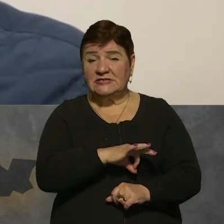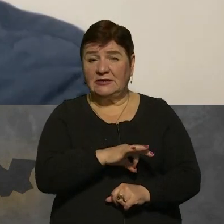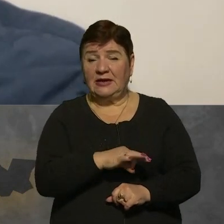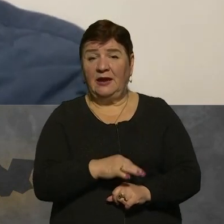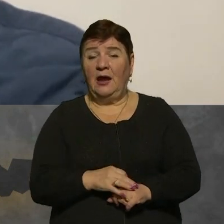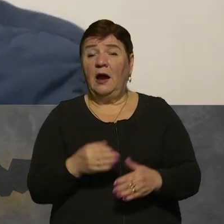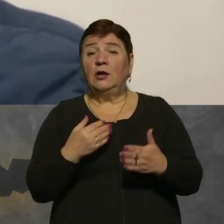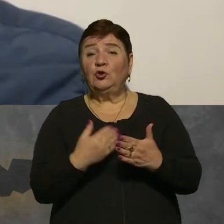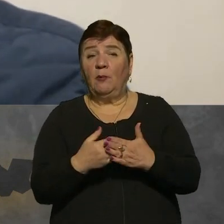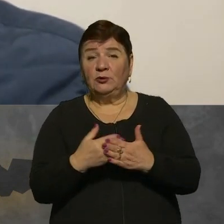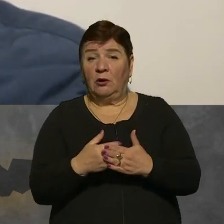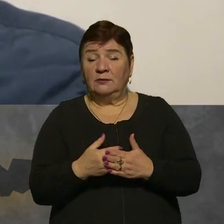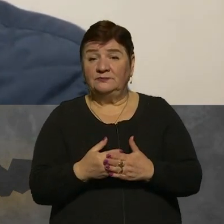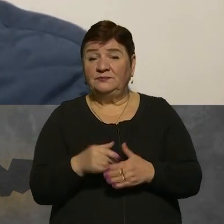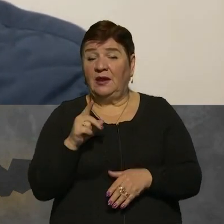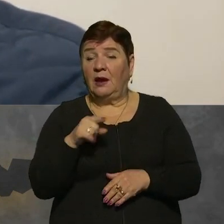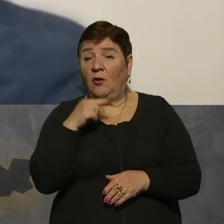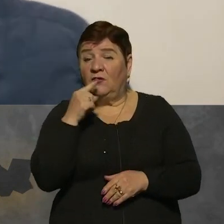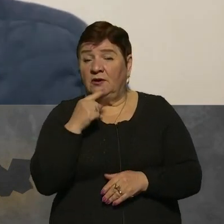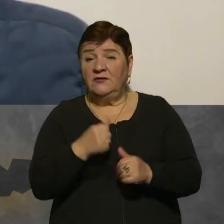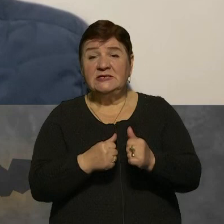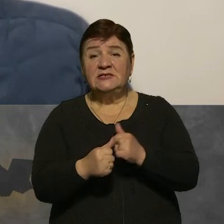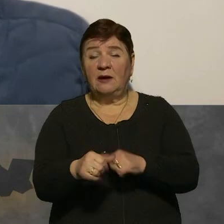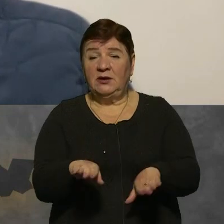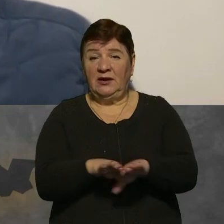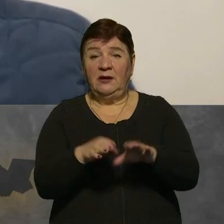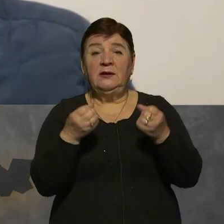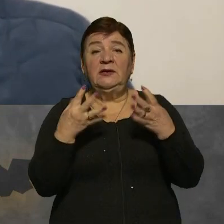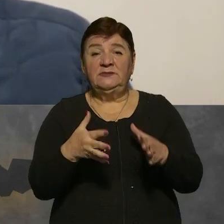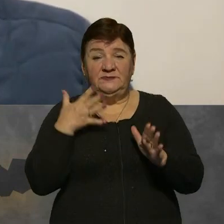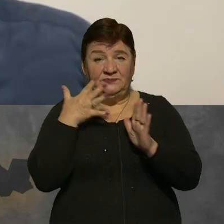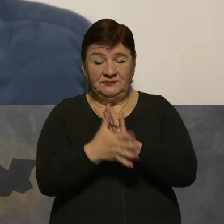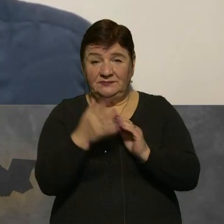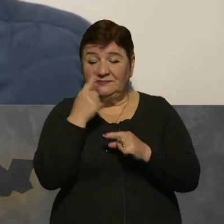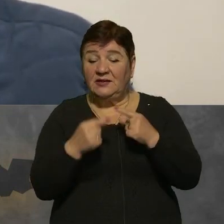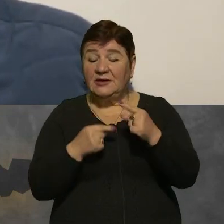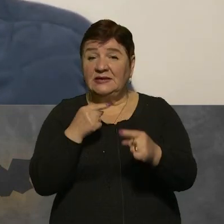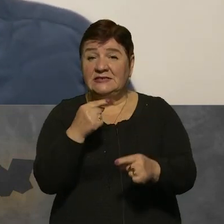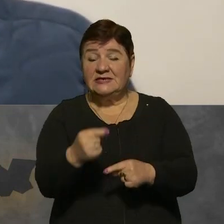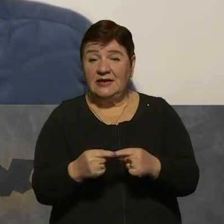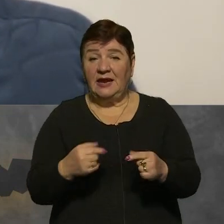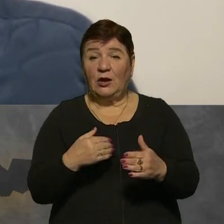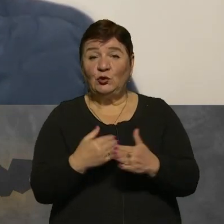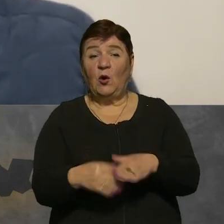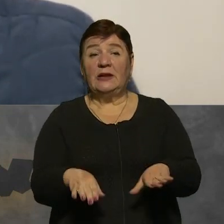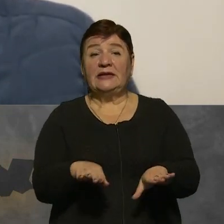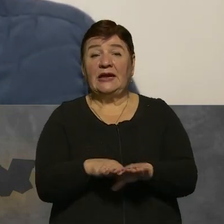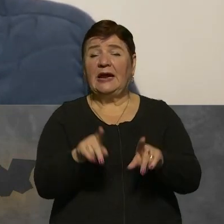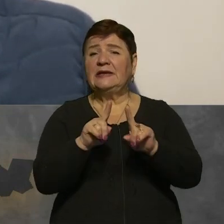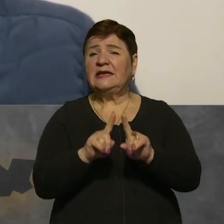зброю. Тобто, меседжі, як то кажуть, від самих таких простих і зрозумілих традиційних до таких